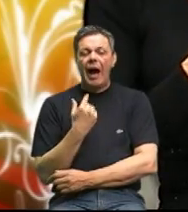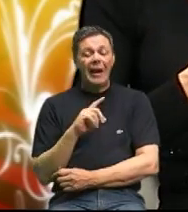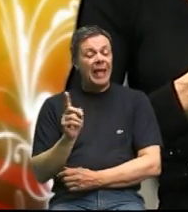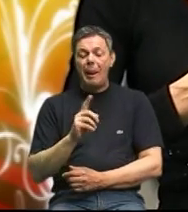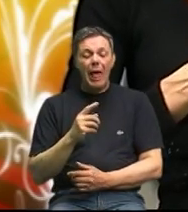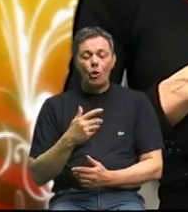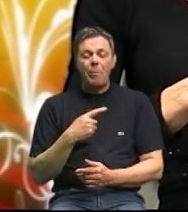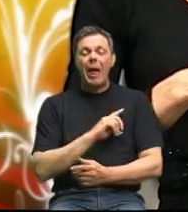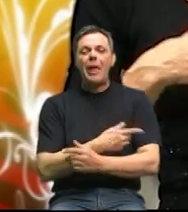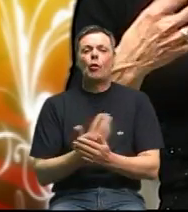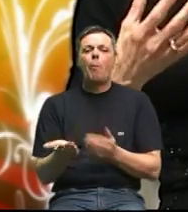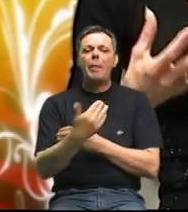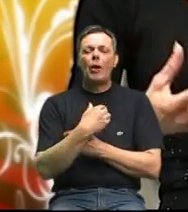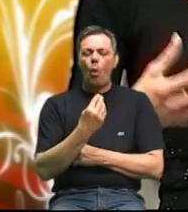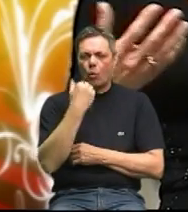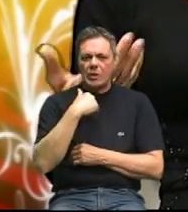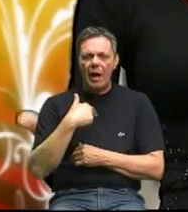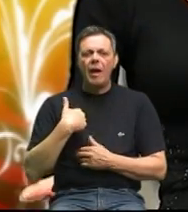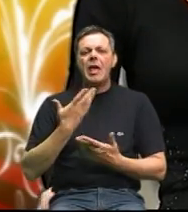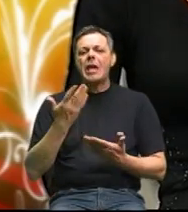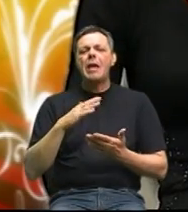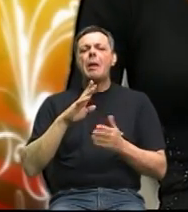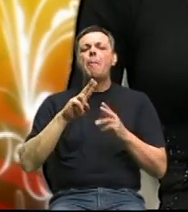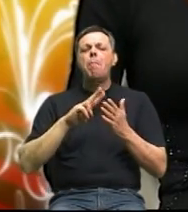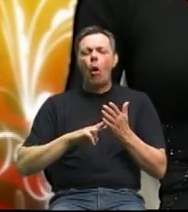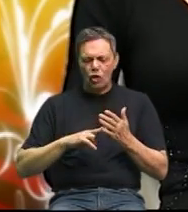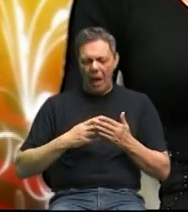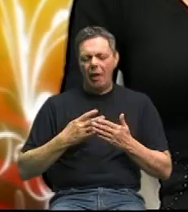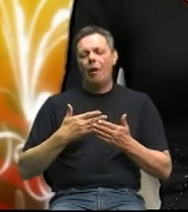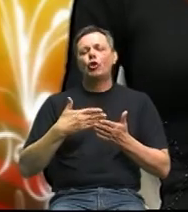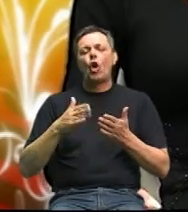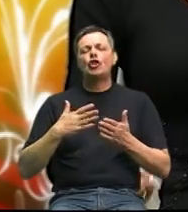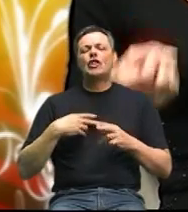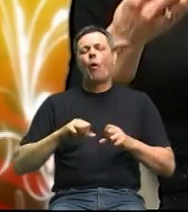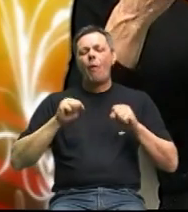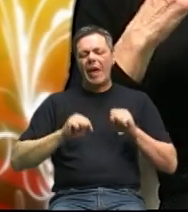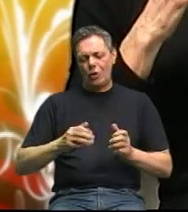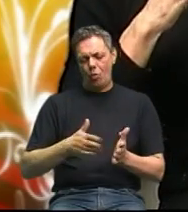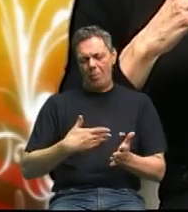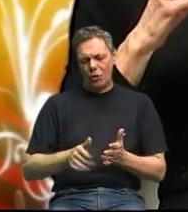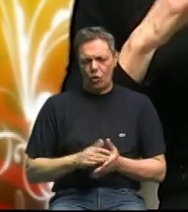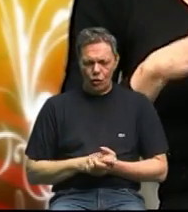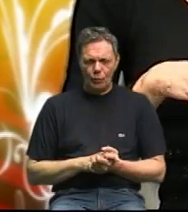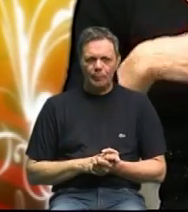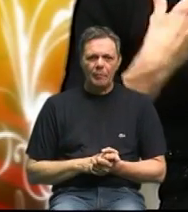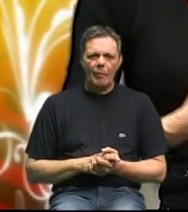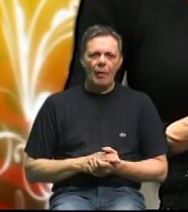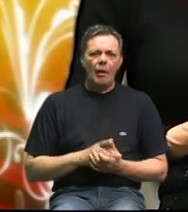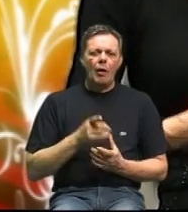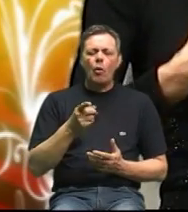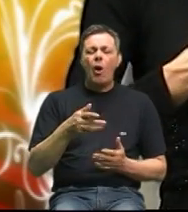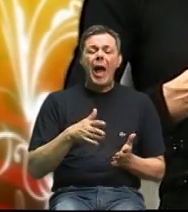preko usti i počne razlagati svoju vlastitu masnoću tako i koja masnoća je čovjeku